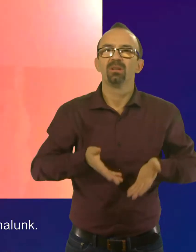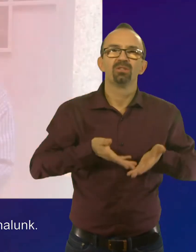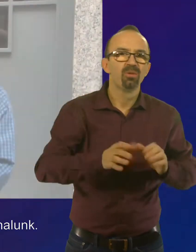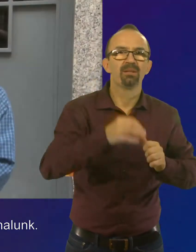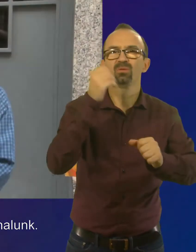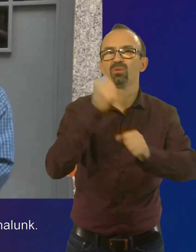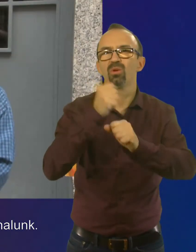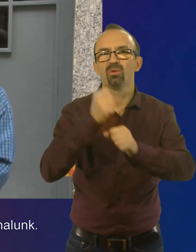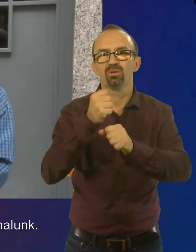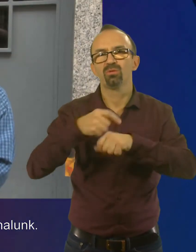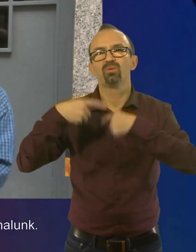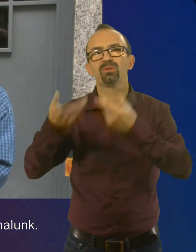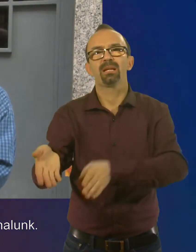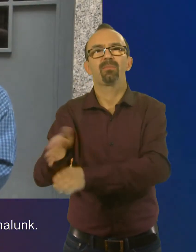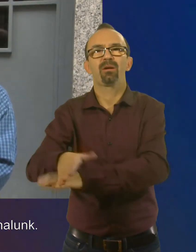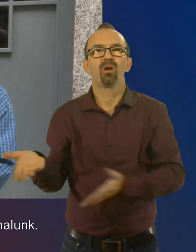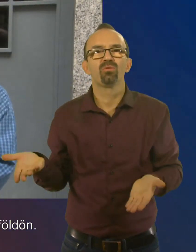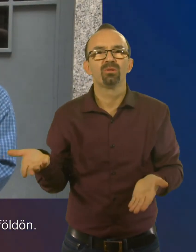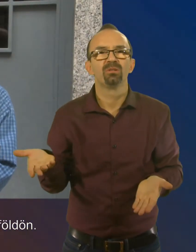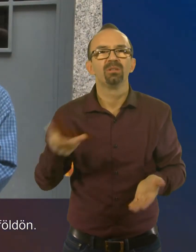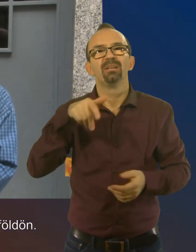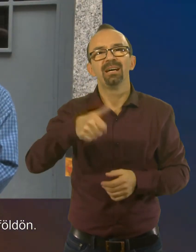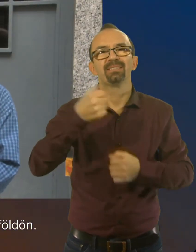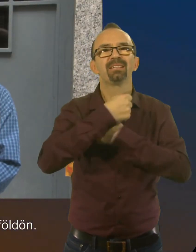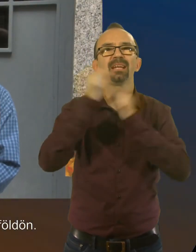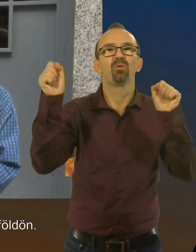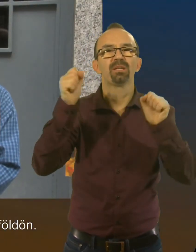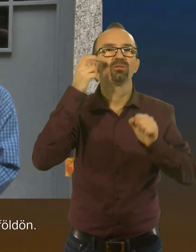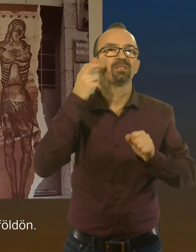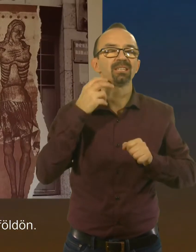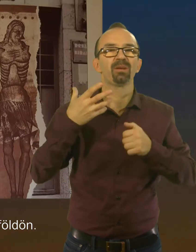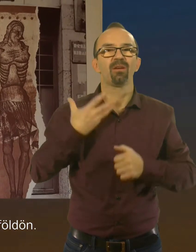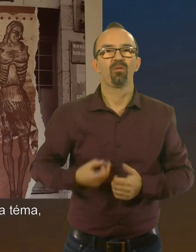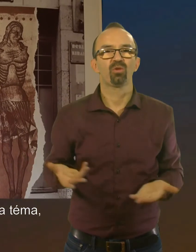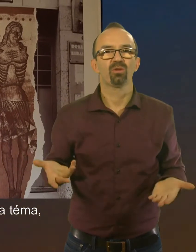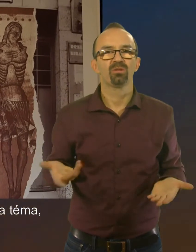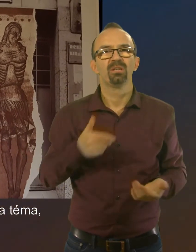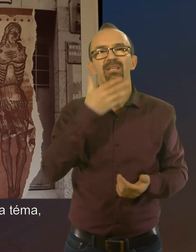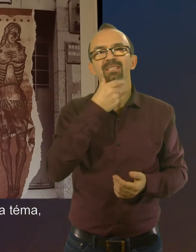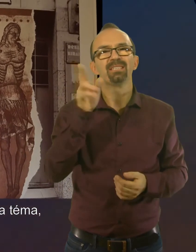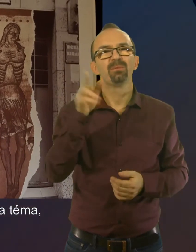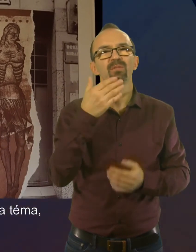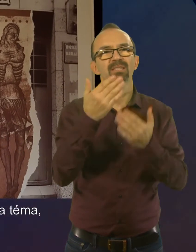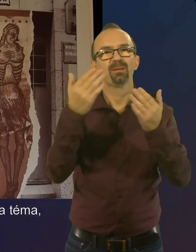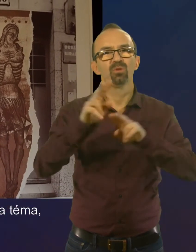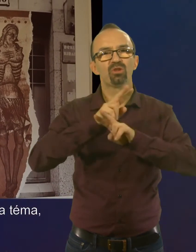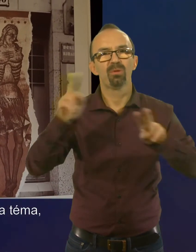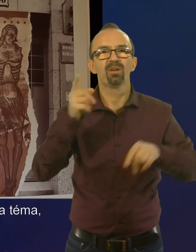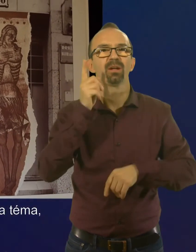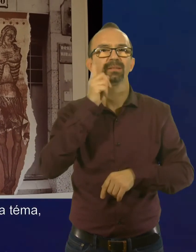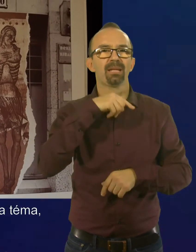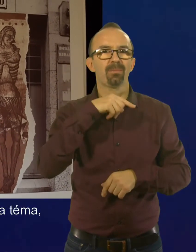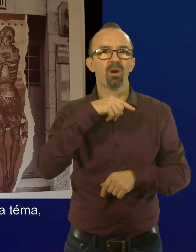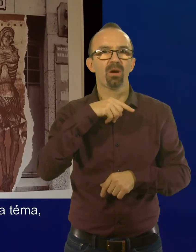Megszületünk, dolgozunk, aztán meghalunk. Ez az egy demokratikus intézmény a Földön. Ez a Szépőszeti Múzeumban van a